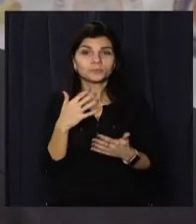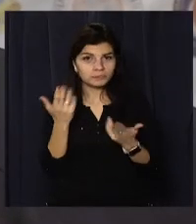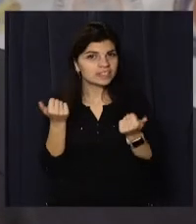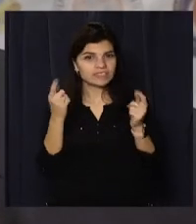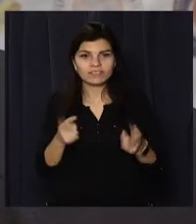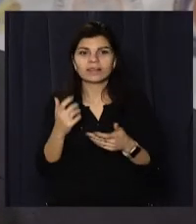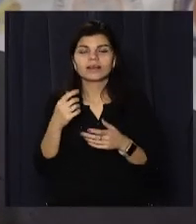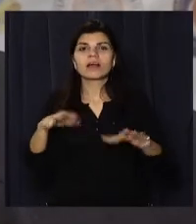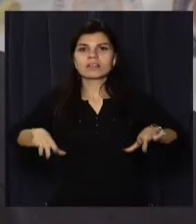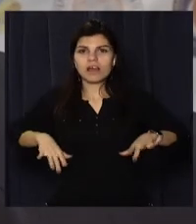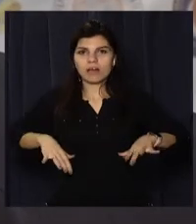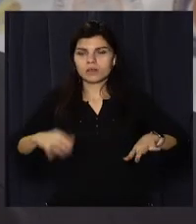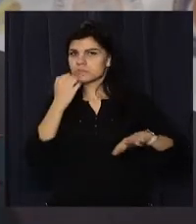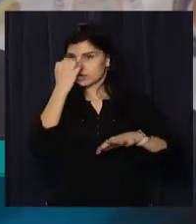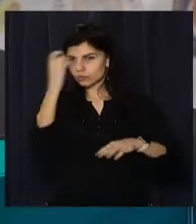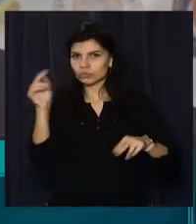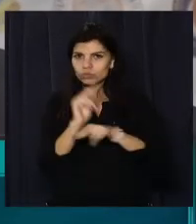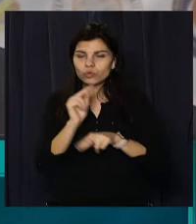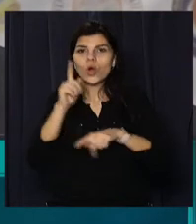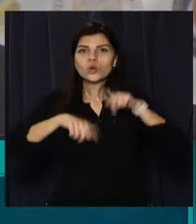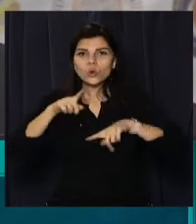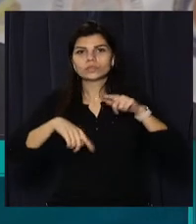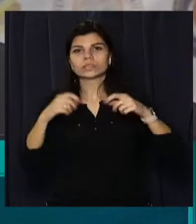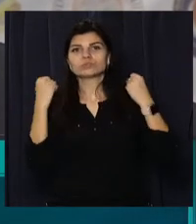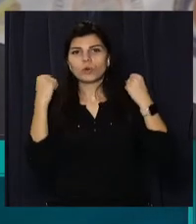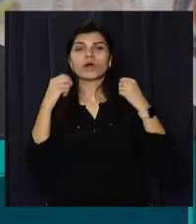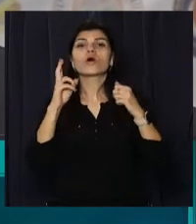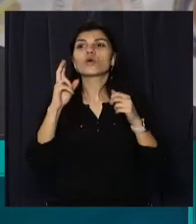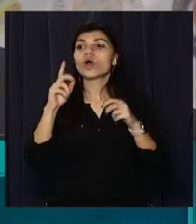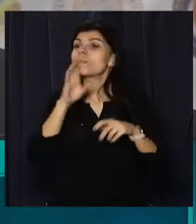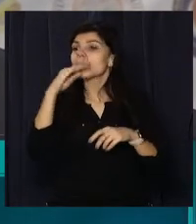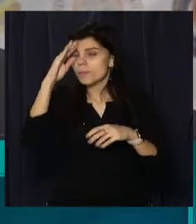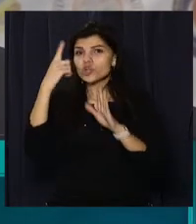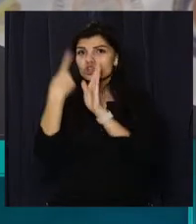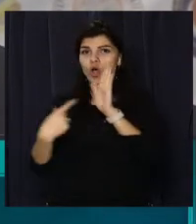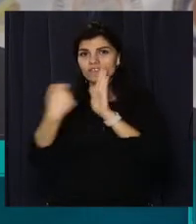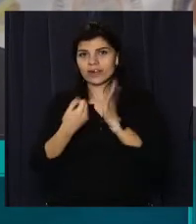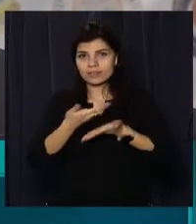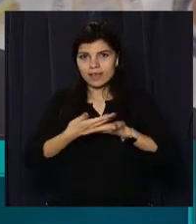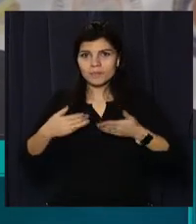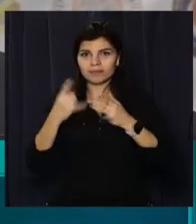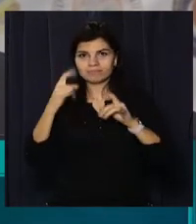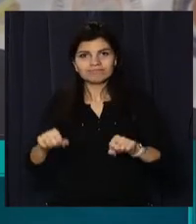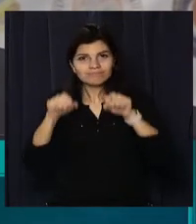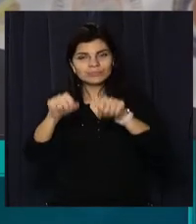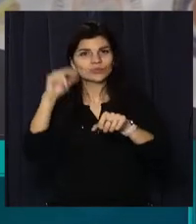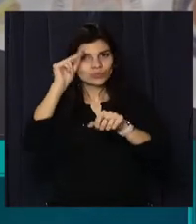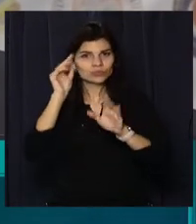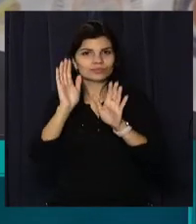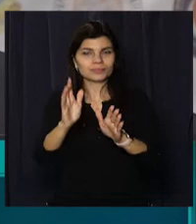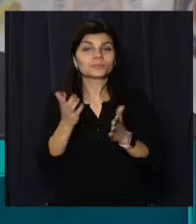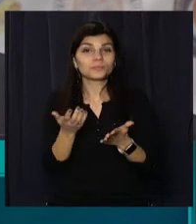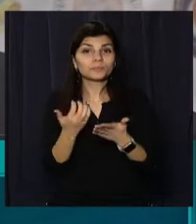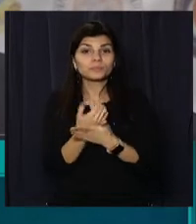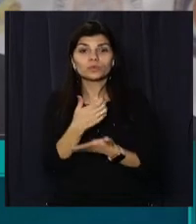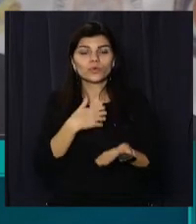тренеров, спортсменів, родителів, які верять нам, доверять. Ну і, безусловно, як у кожного українця, хочеться